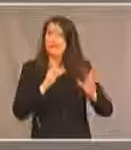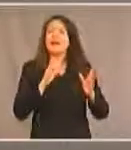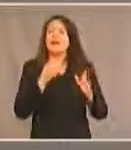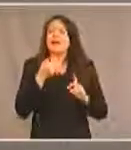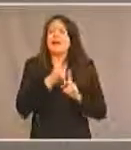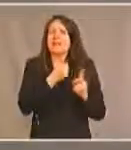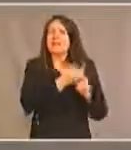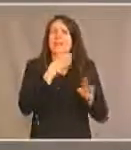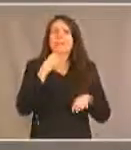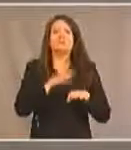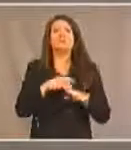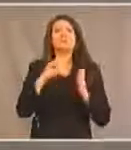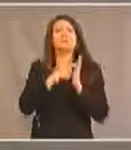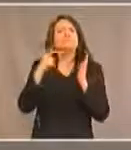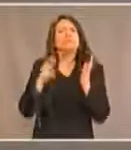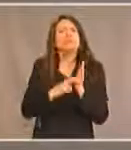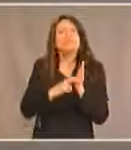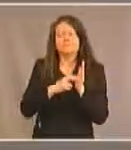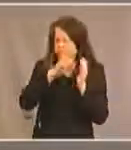d'un registre